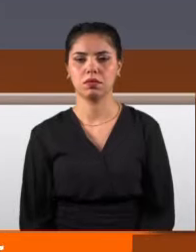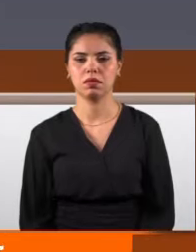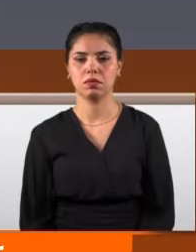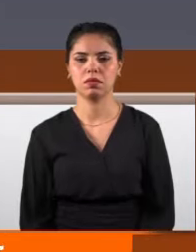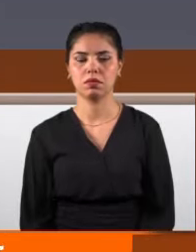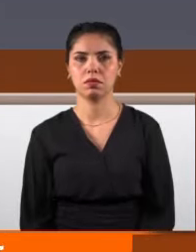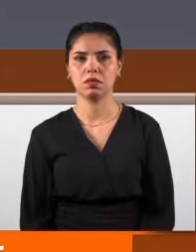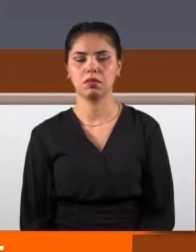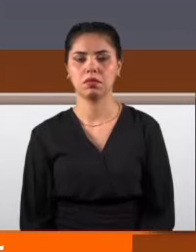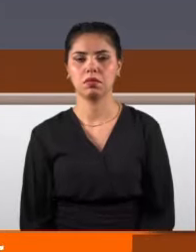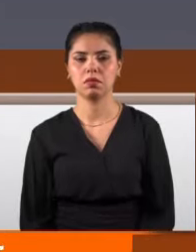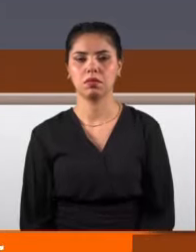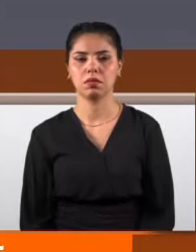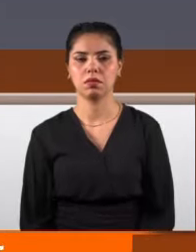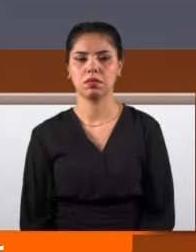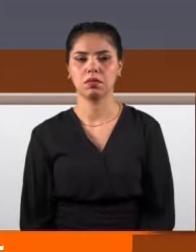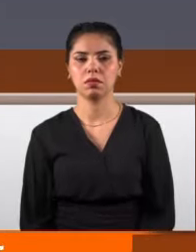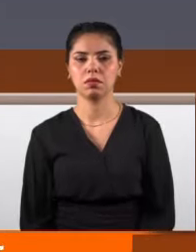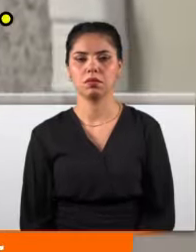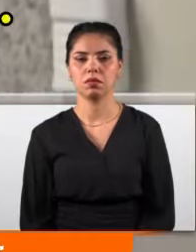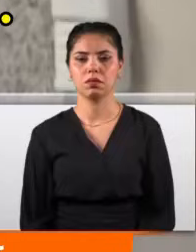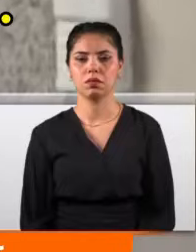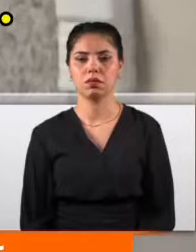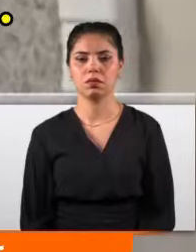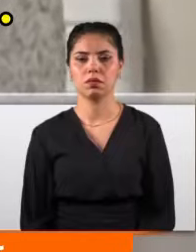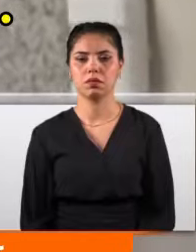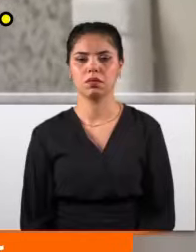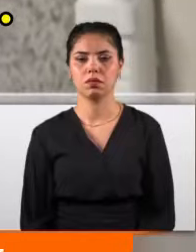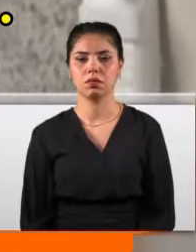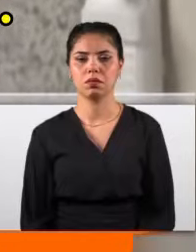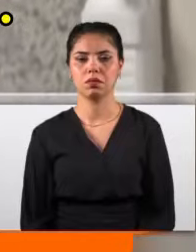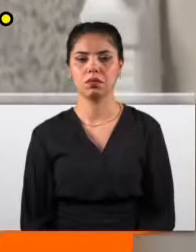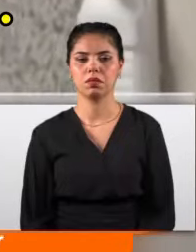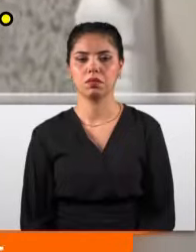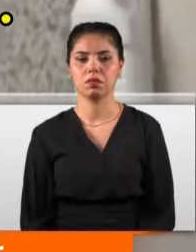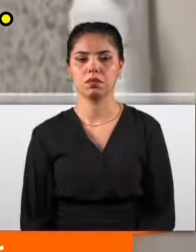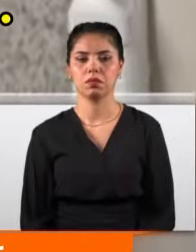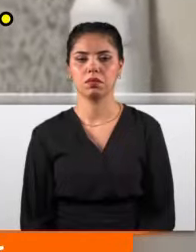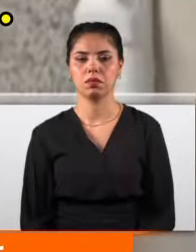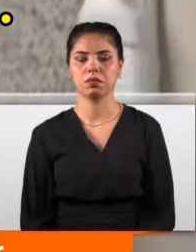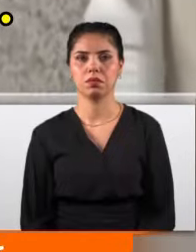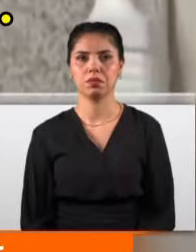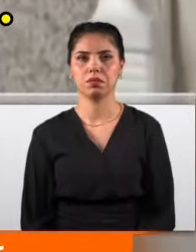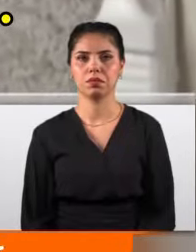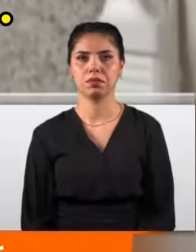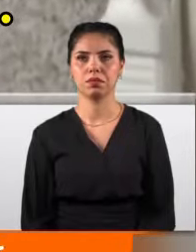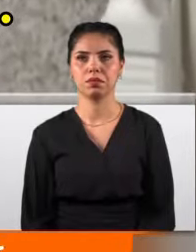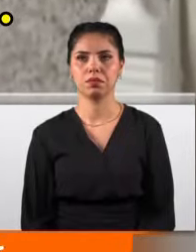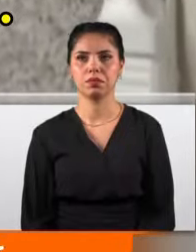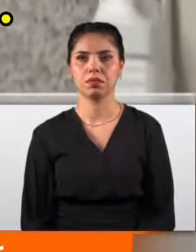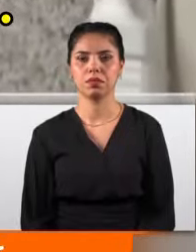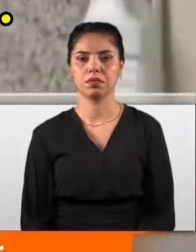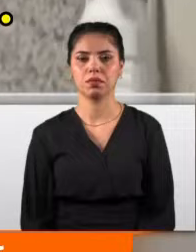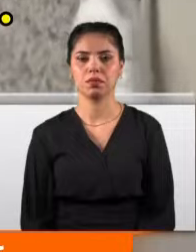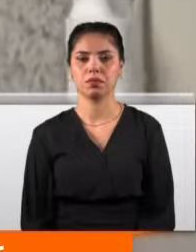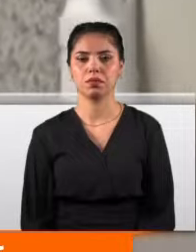Ne kadar getirirseniz o kadar fazla kazanacağımızı söyledi. Emre Belözoğlu'nun ifadesi yaklaşık yarım saat sürdü ve en çarpıcı cümlelerinden biri